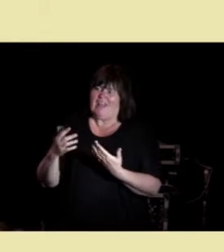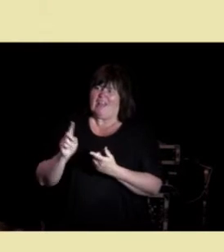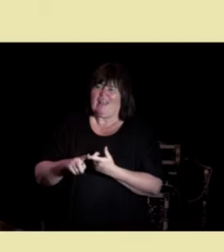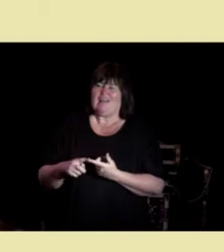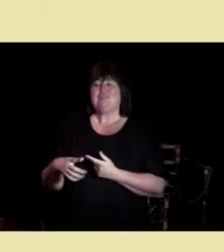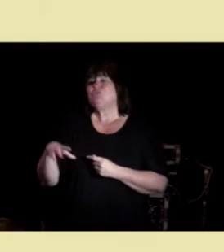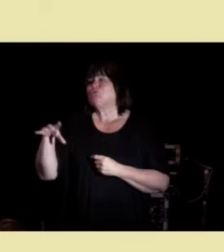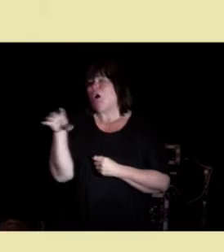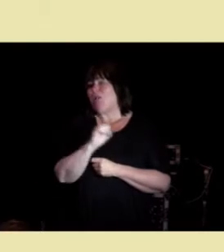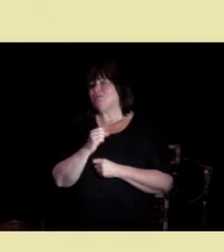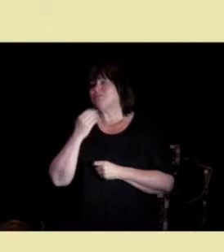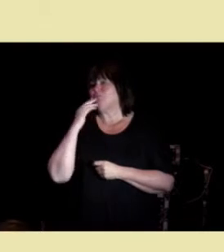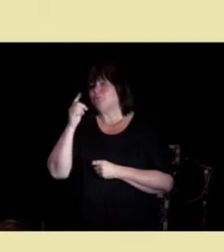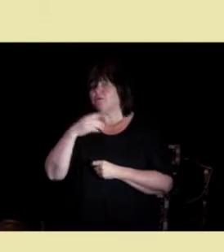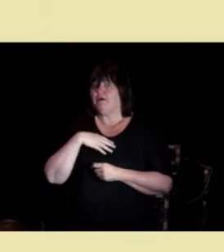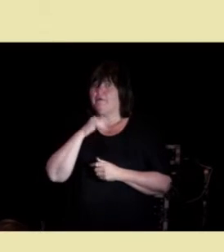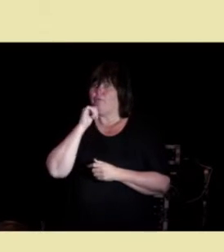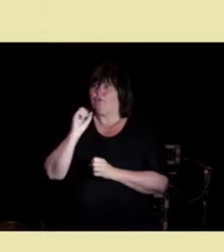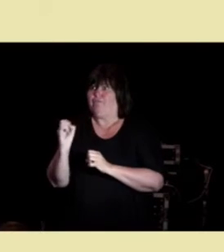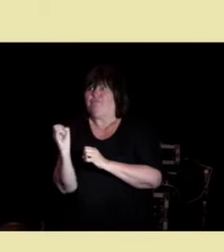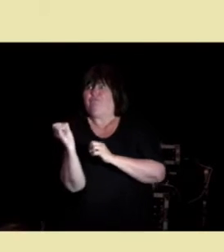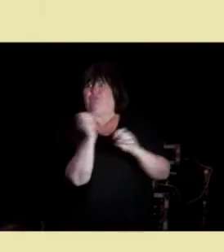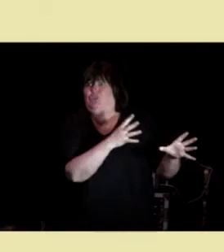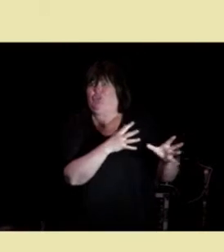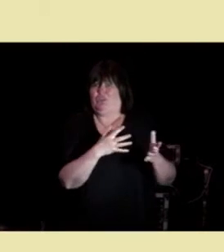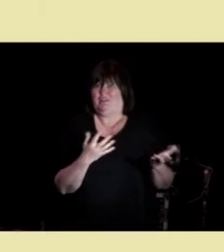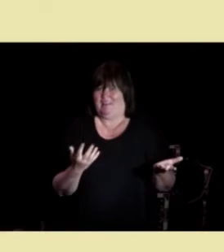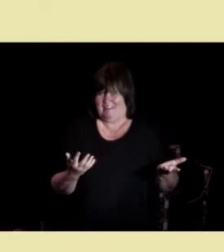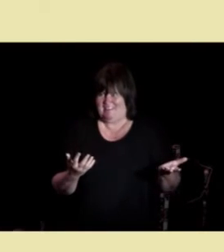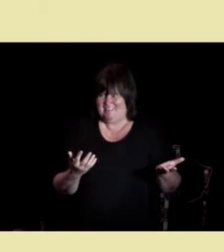alle som bodde der måtte rett og slett flytte fra byen.